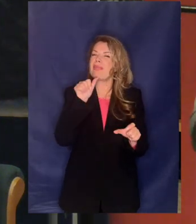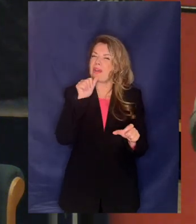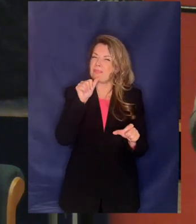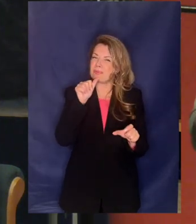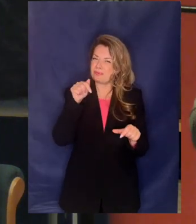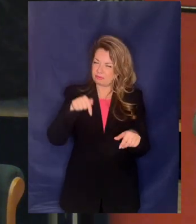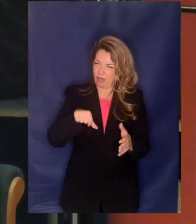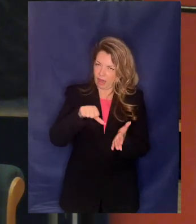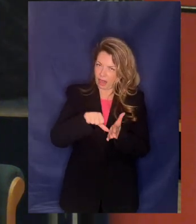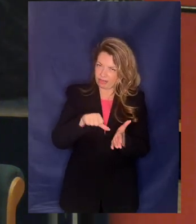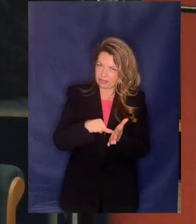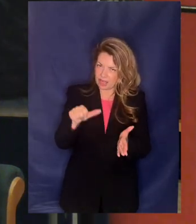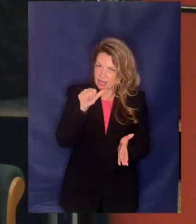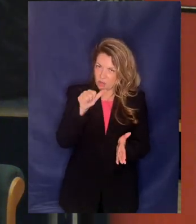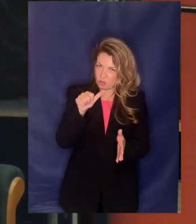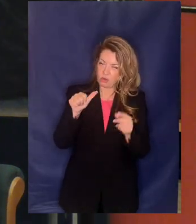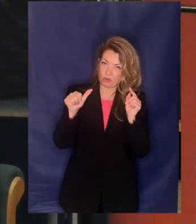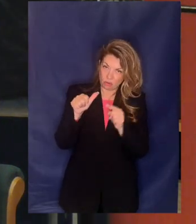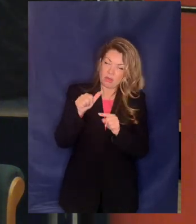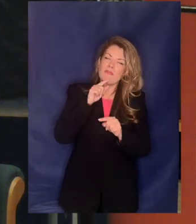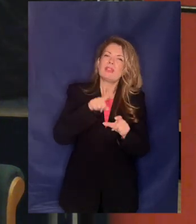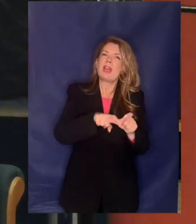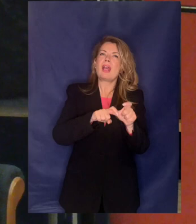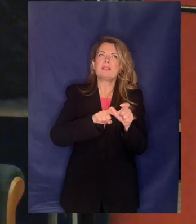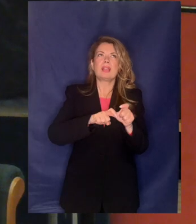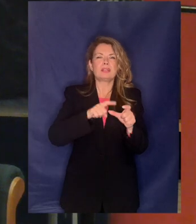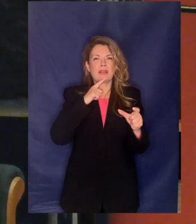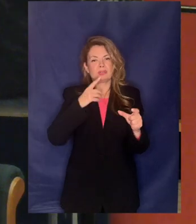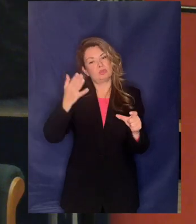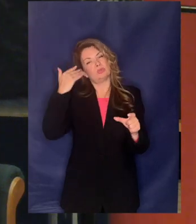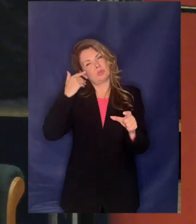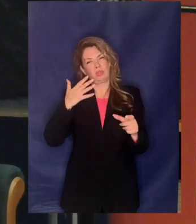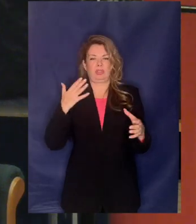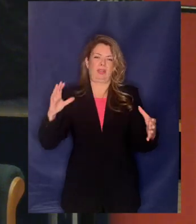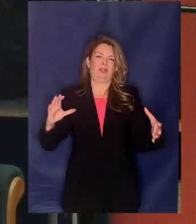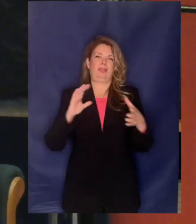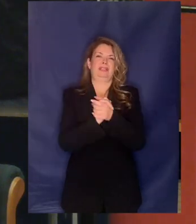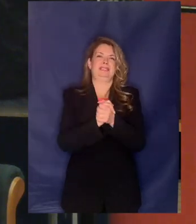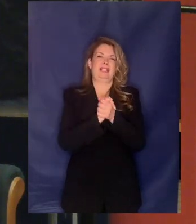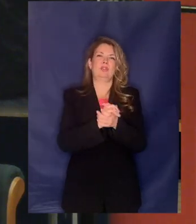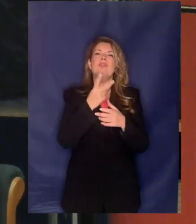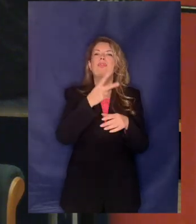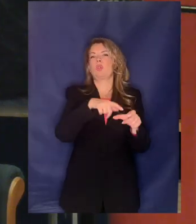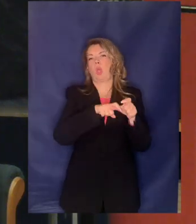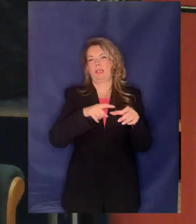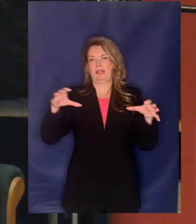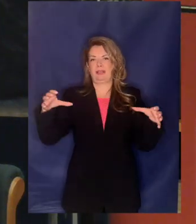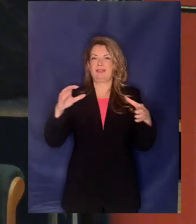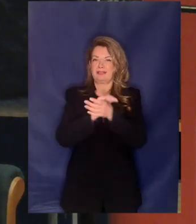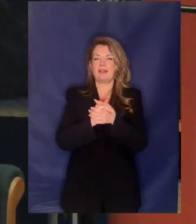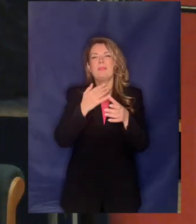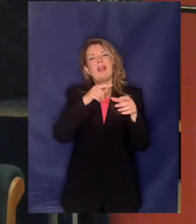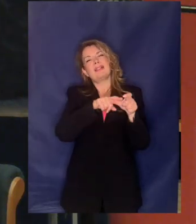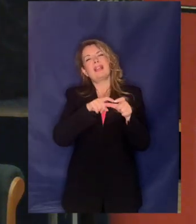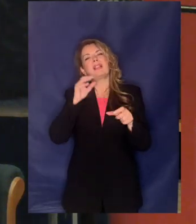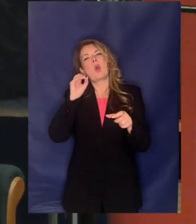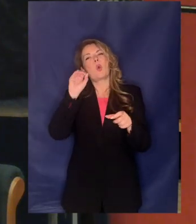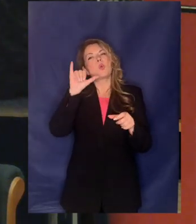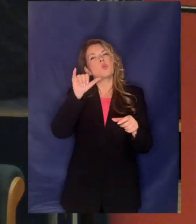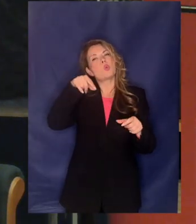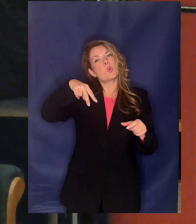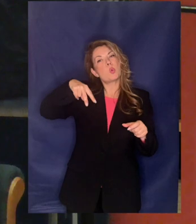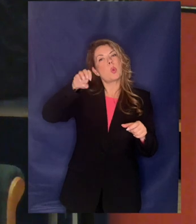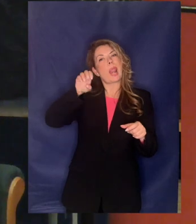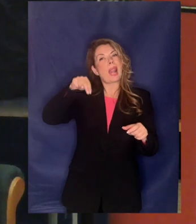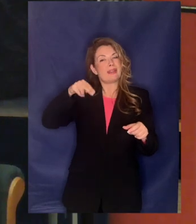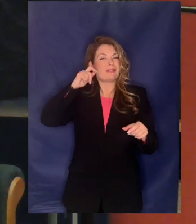ήταν μια εταιρεία που δημιουργήθηκε από τη συνένωση του ΤΕΟΣΟΑΠ και της ΟΥΛΕΝ δημιουργήθηκε μια εταιρεία που